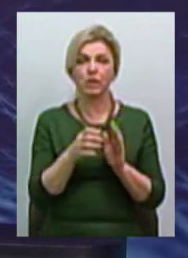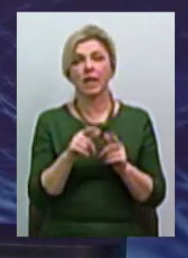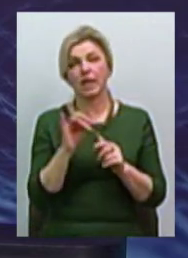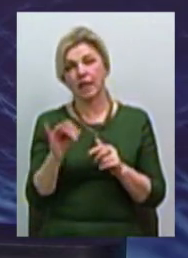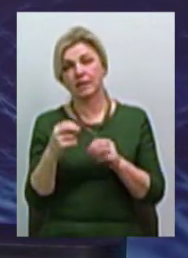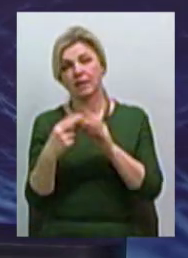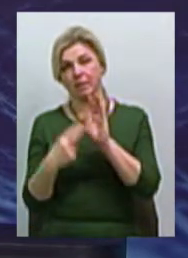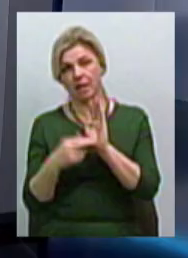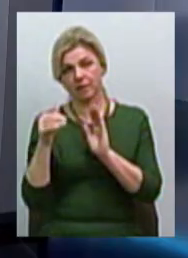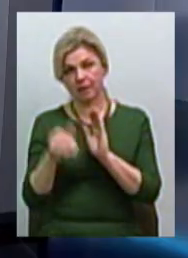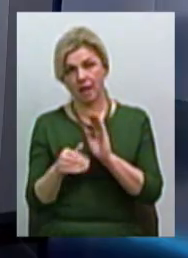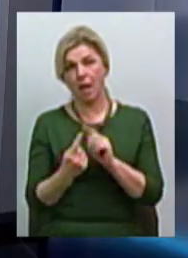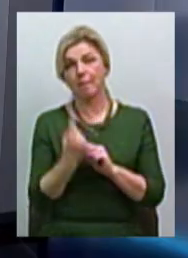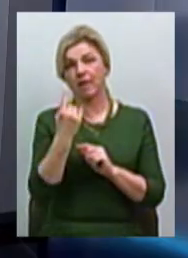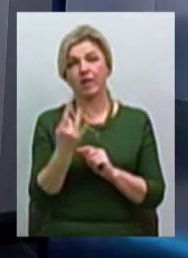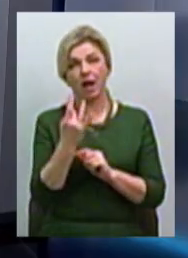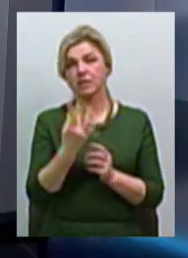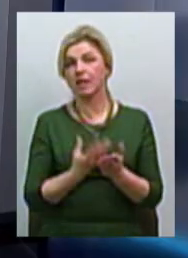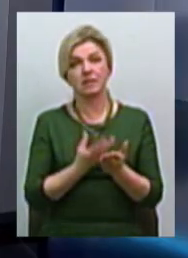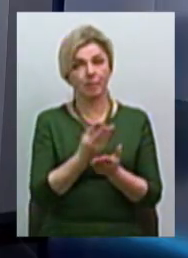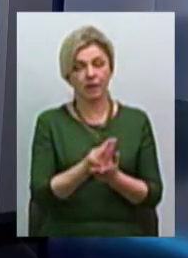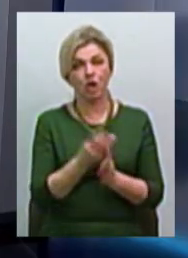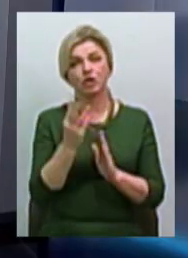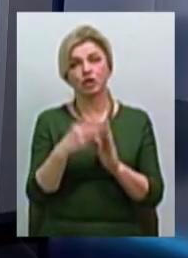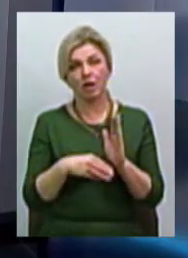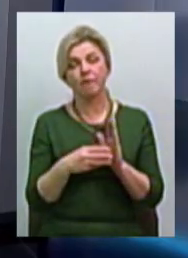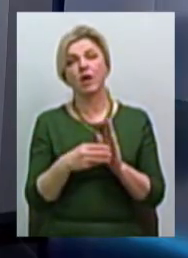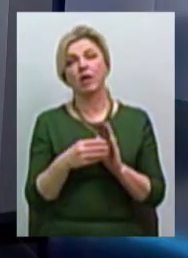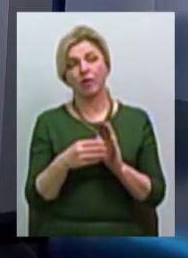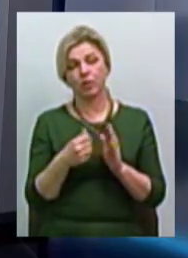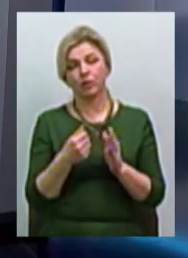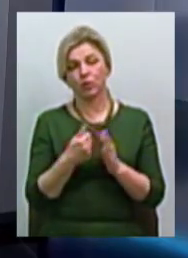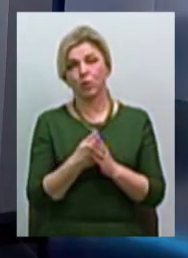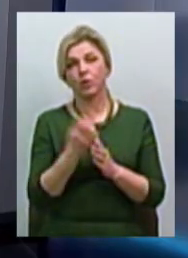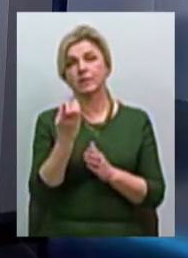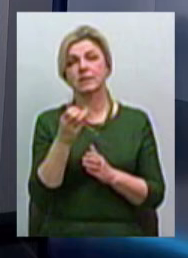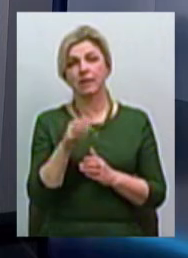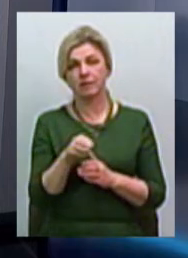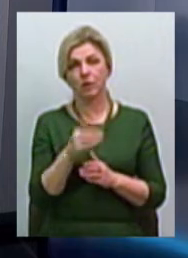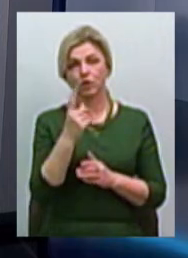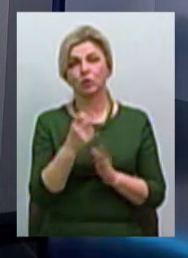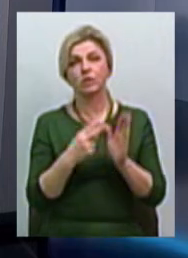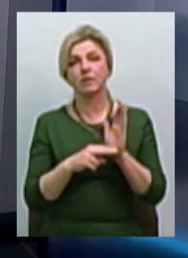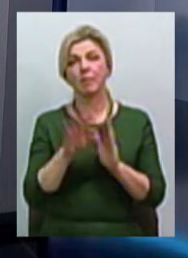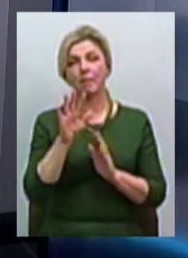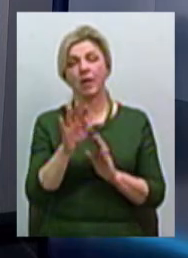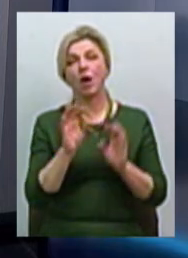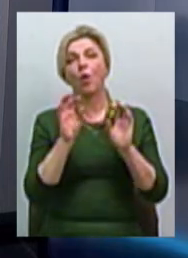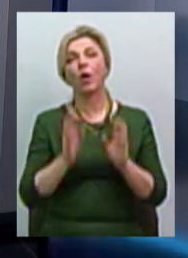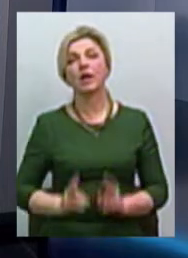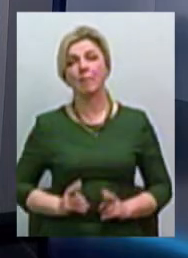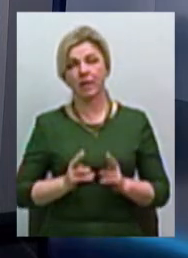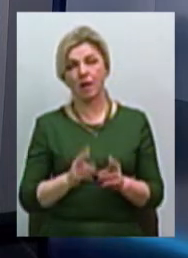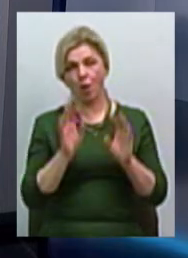тисяч. Тобто, перший раз не заплатив, отримує штрафні санкції відповідно до статті 175 Кримінального